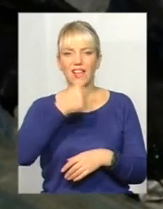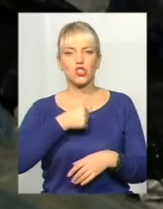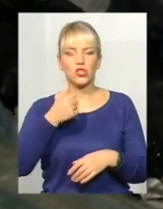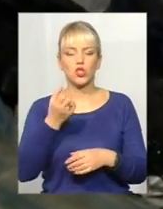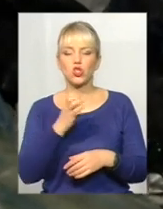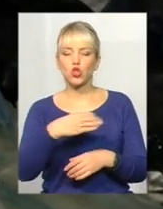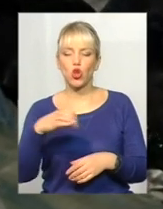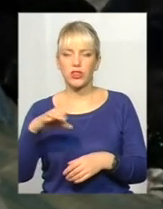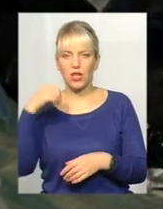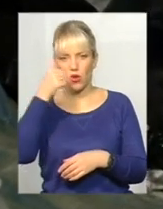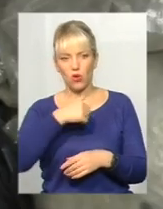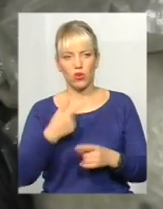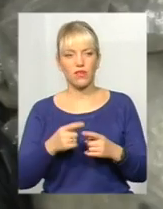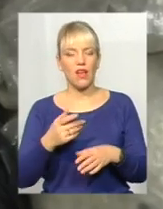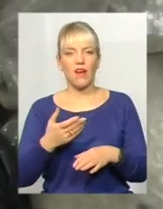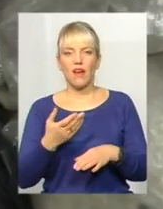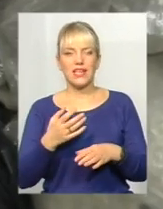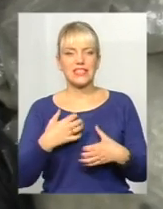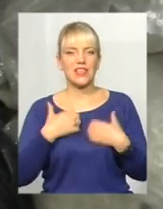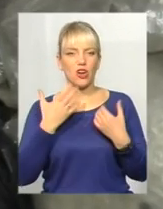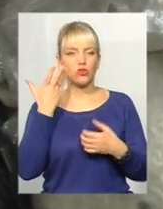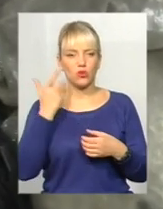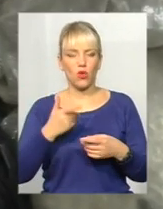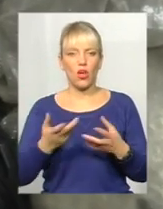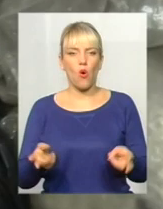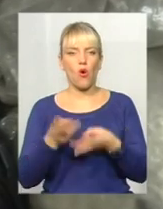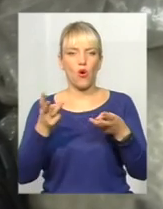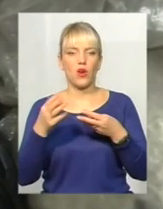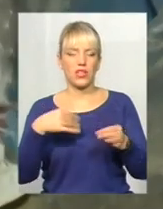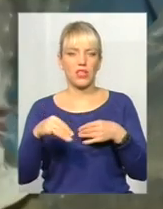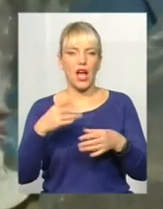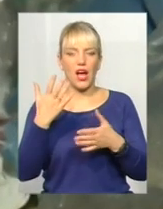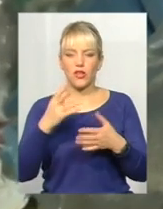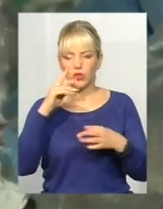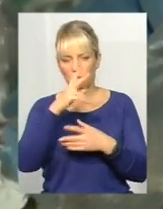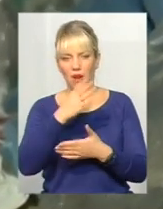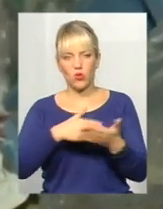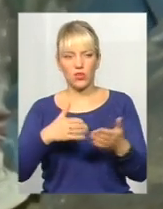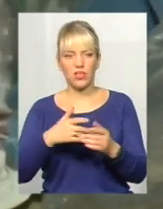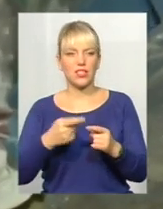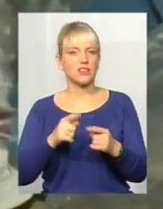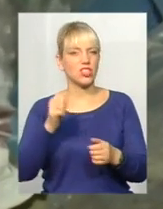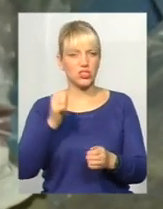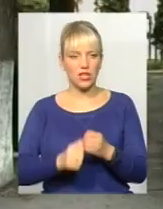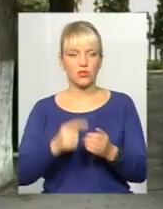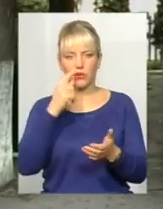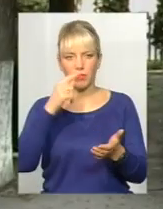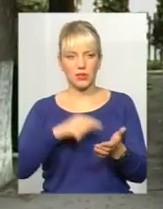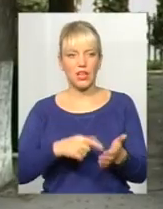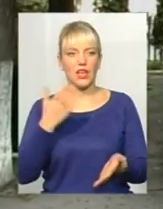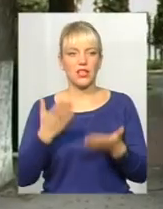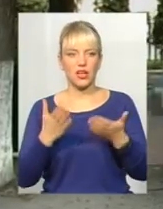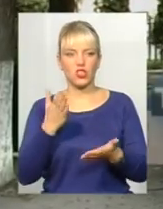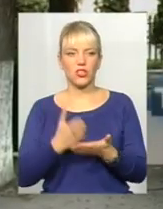найгірше, коли целофан горить, твердять екологи. А при неправильній утилізації таке відбувається досить часто. Якщо